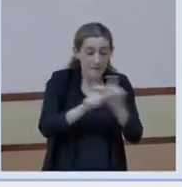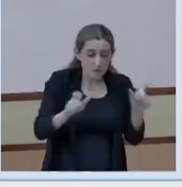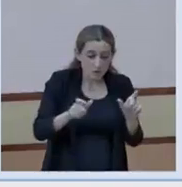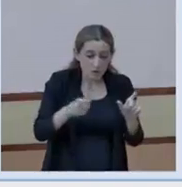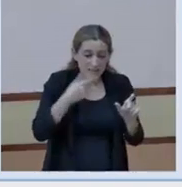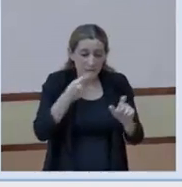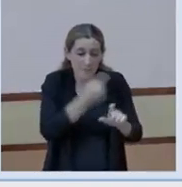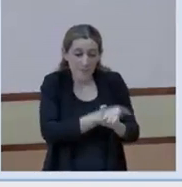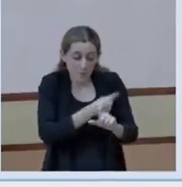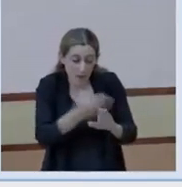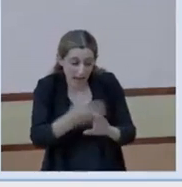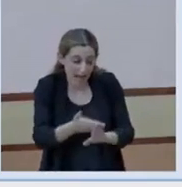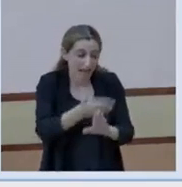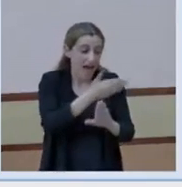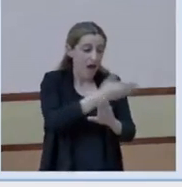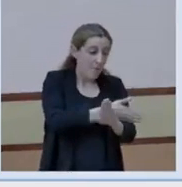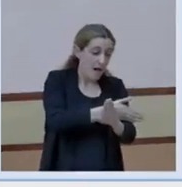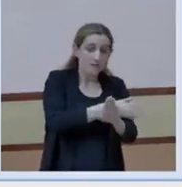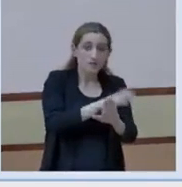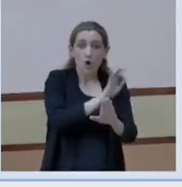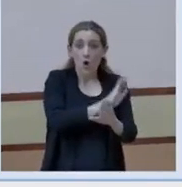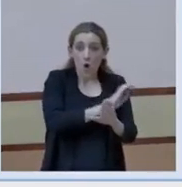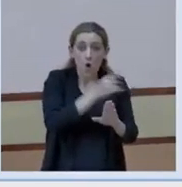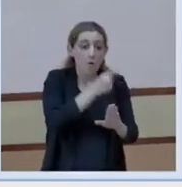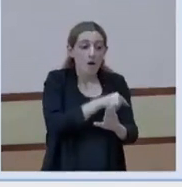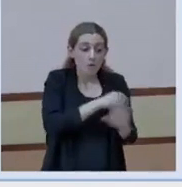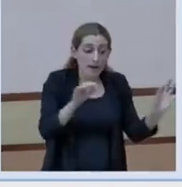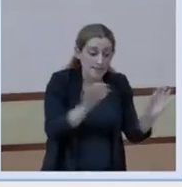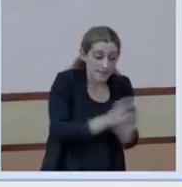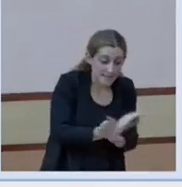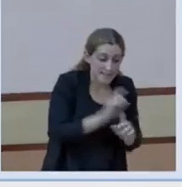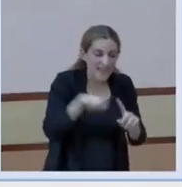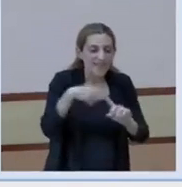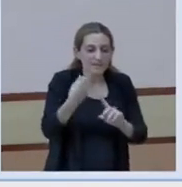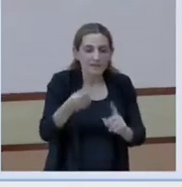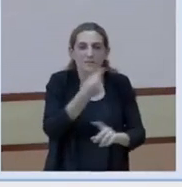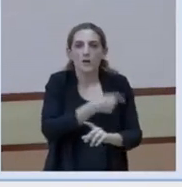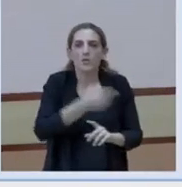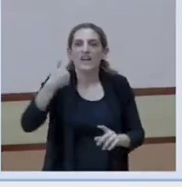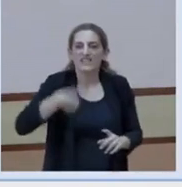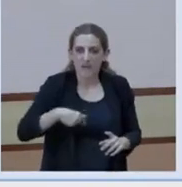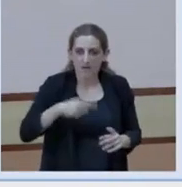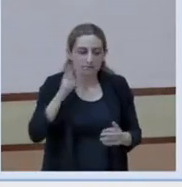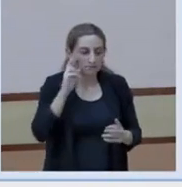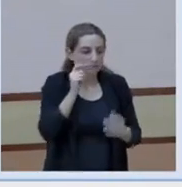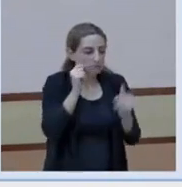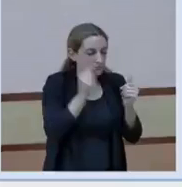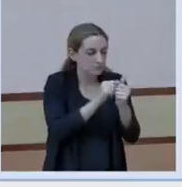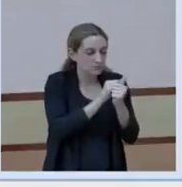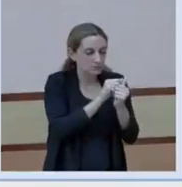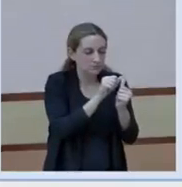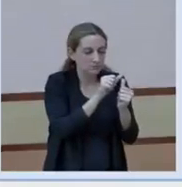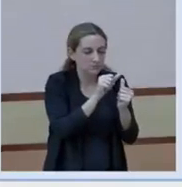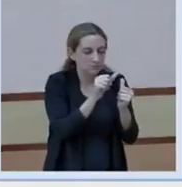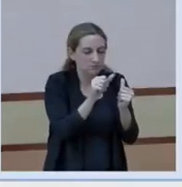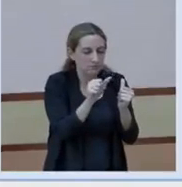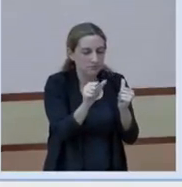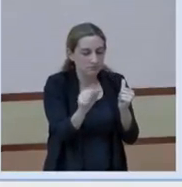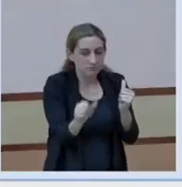de vacunar-se o si no han arribat a vacunar-se i després quan s'han vacunat. I el que observem és que